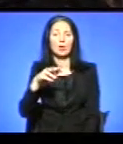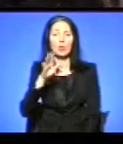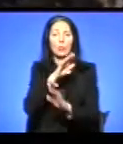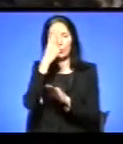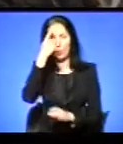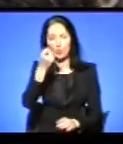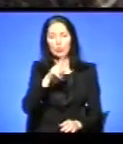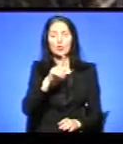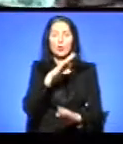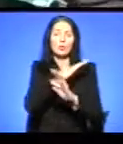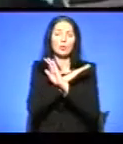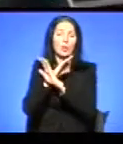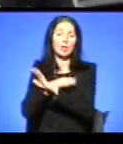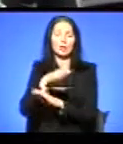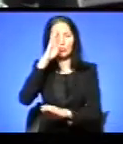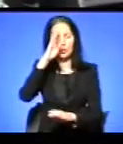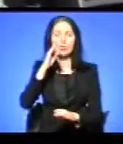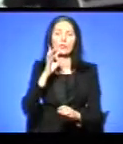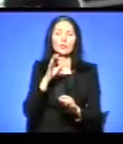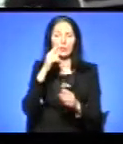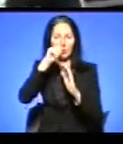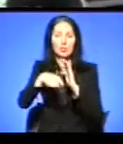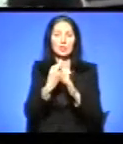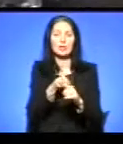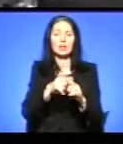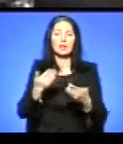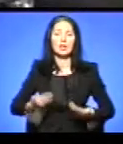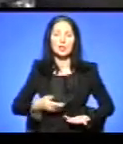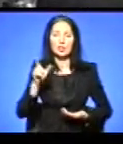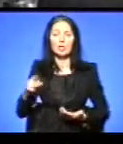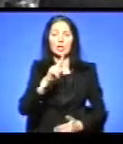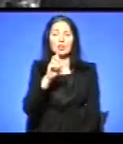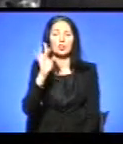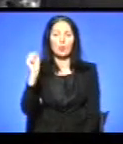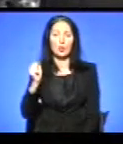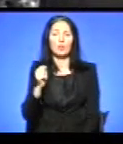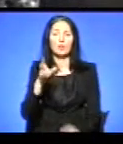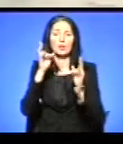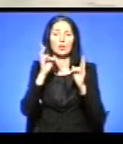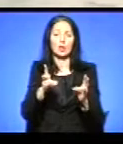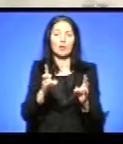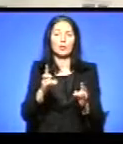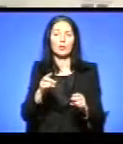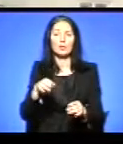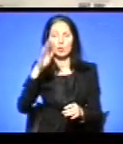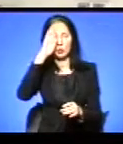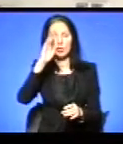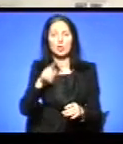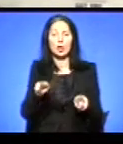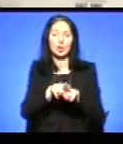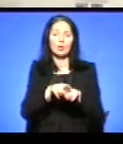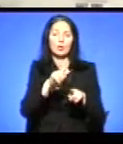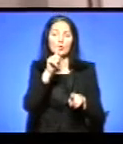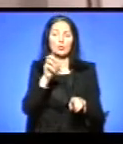чоловіків ідентифікували – це жителі Зборова. Травмований водій Міцубіший також зборівчанин. Щоб дізнатися, якому він